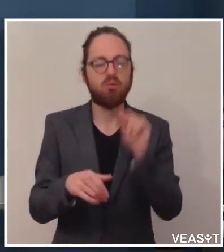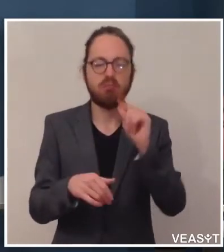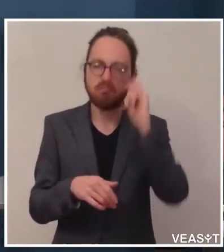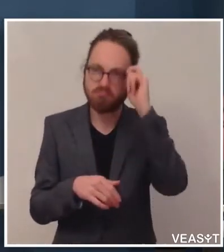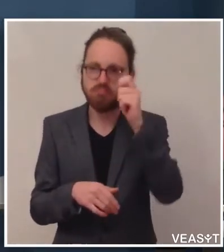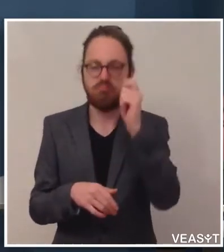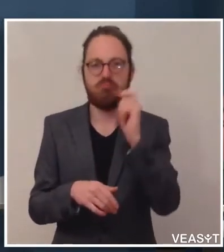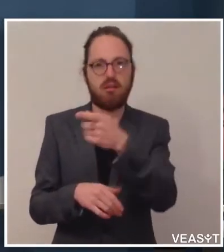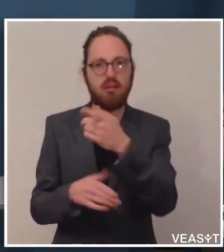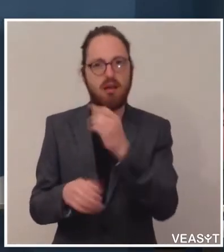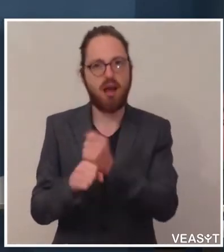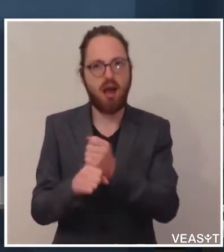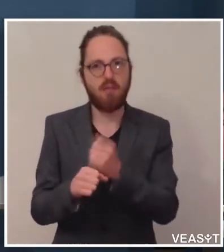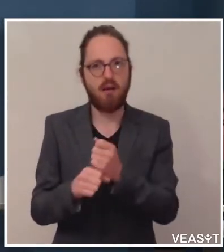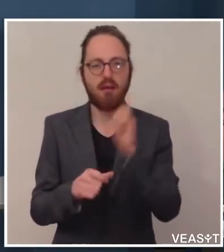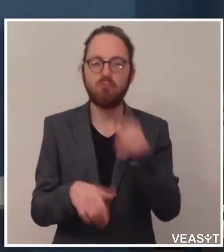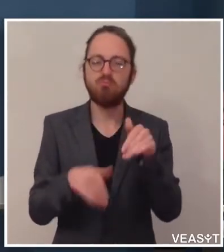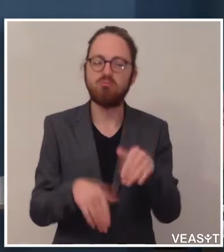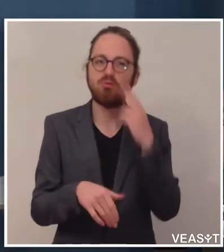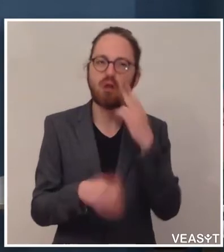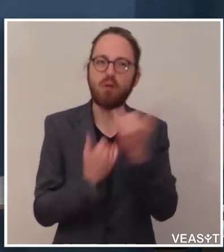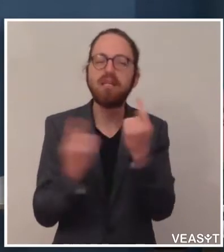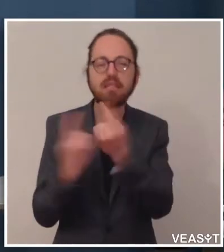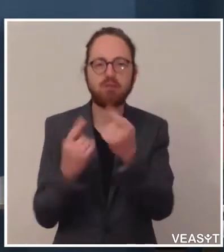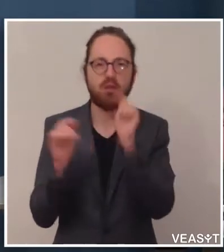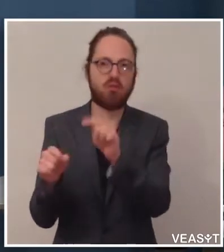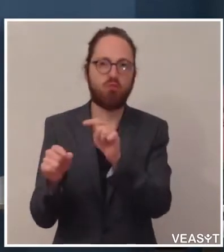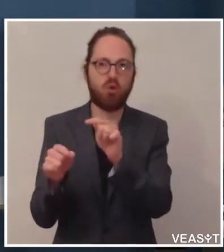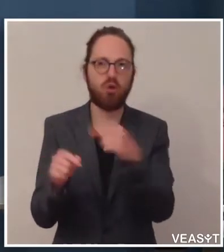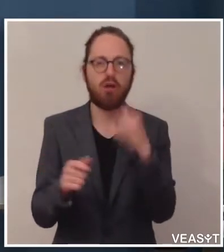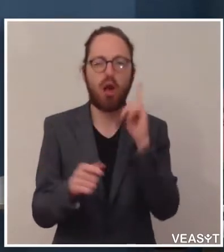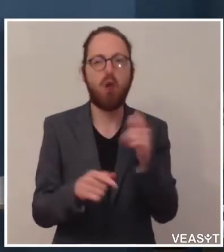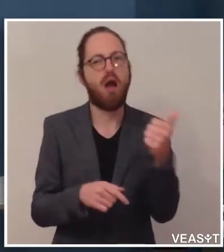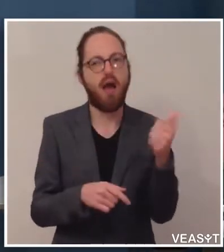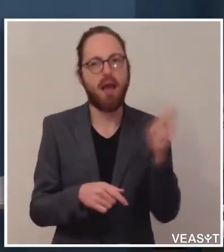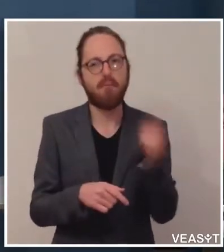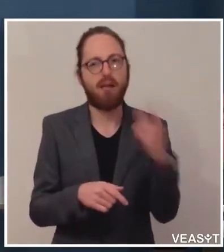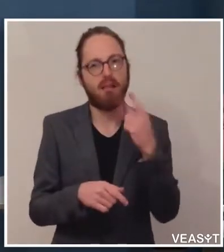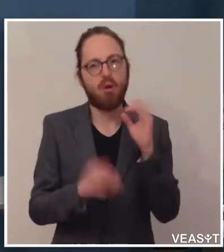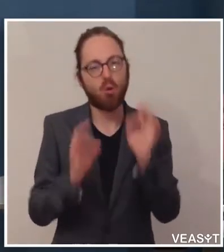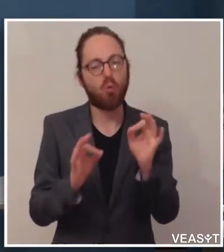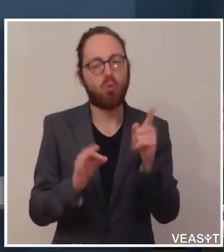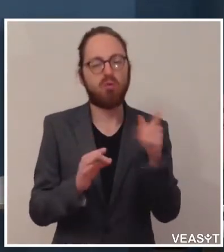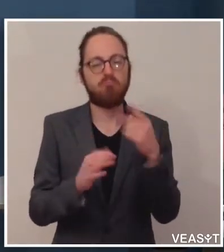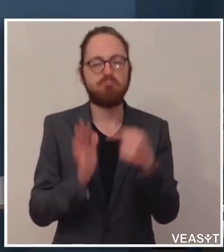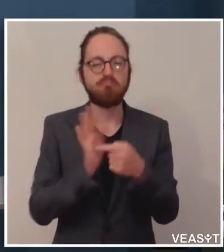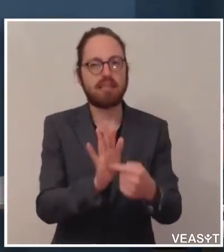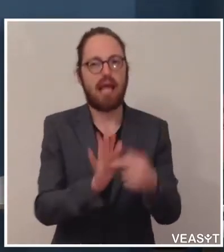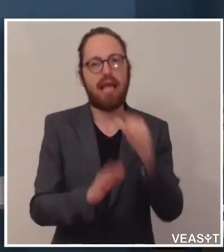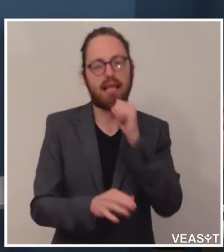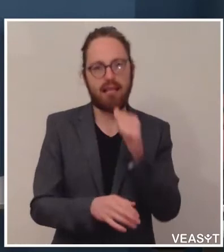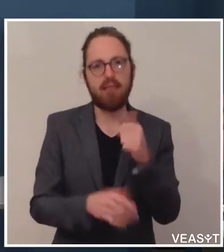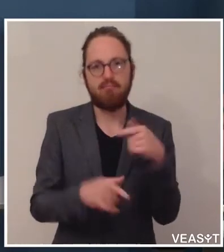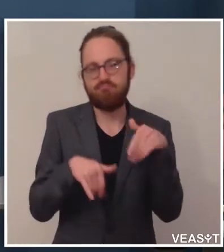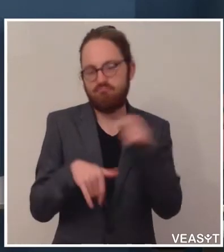Situation dort ist, aber auch einfach einmal das Gute darstellt. Und um das werden wir uns in der nächsten